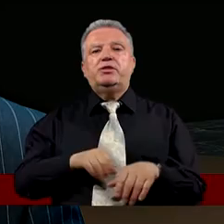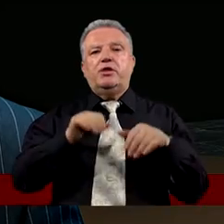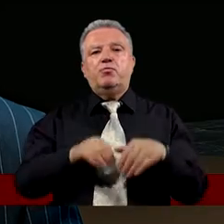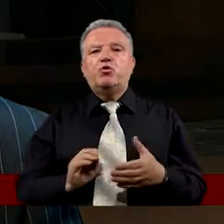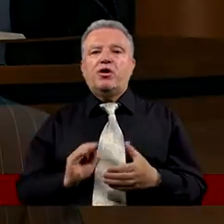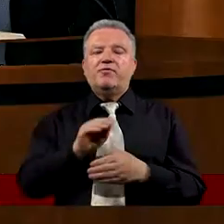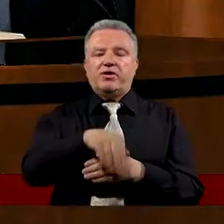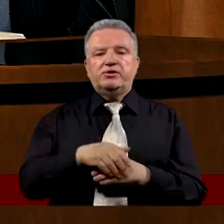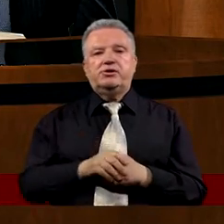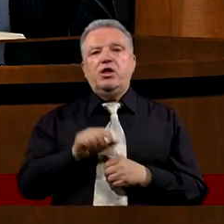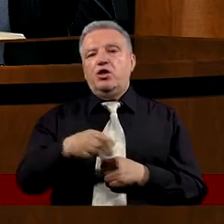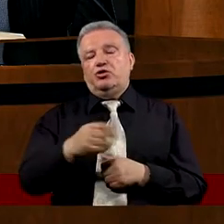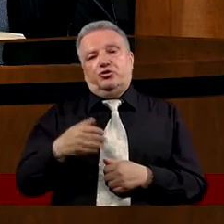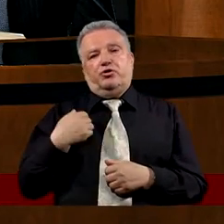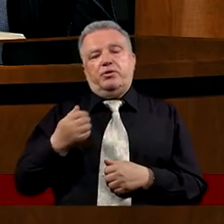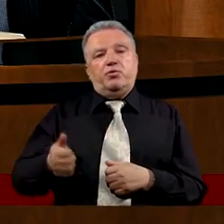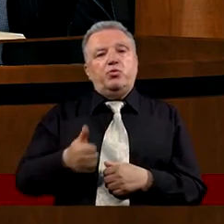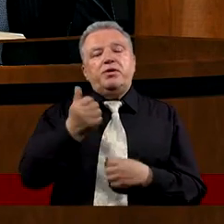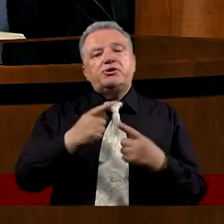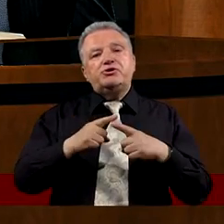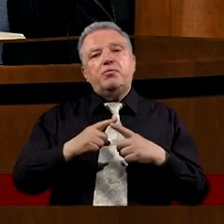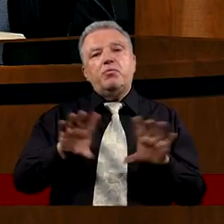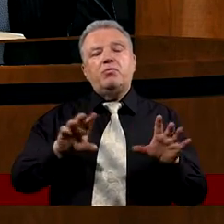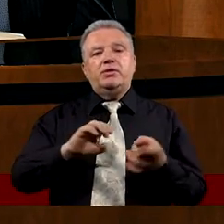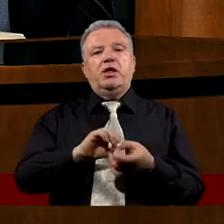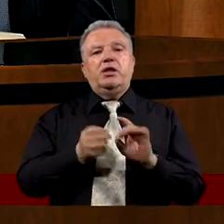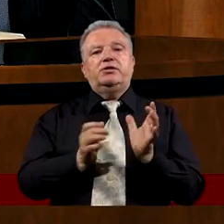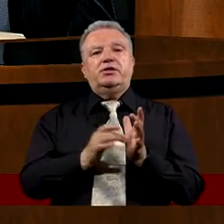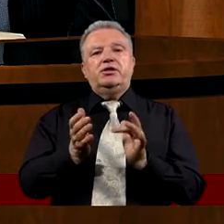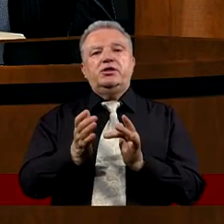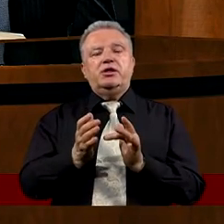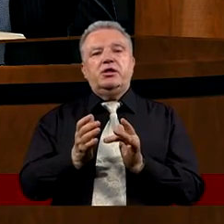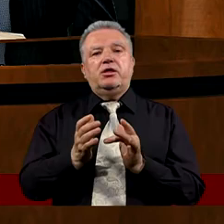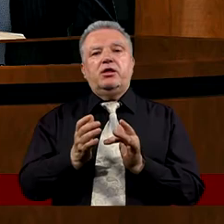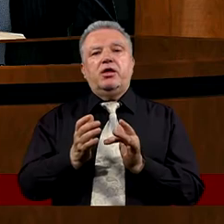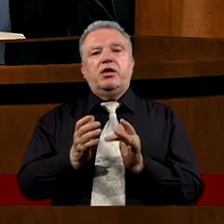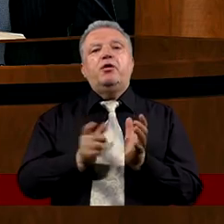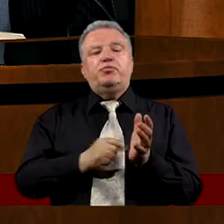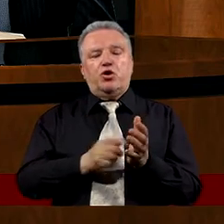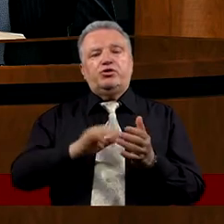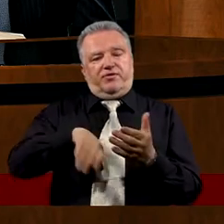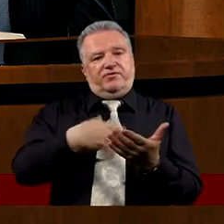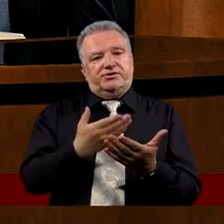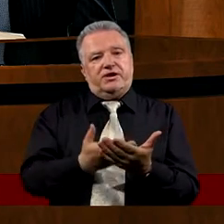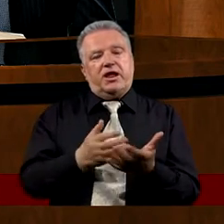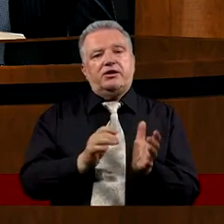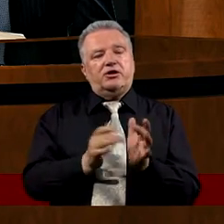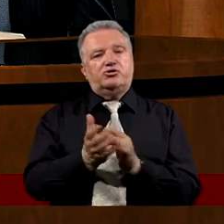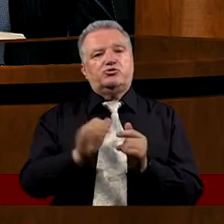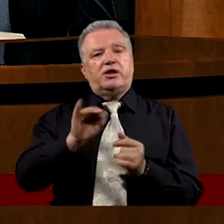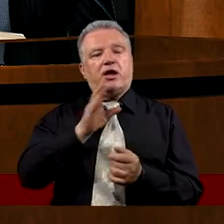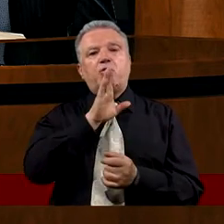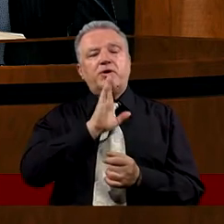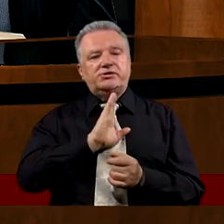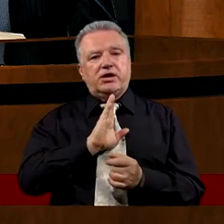Tak To nie był oczywiście pierwszy moment W którym Chrystus wyznaje W którym, przepraszam Apostoł Piotr wyznaje Chrystusa